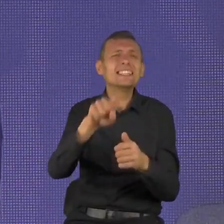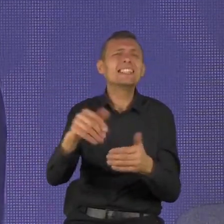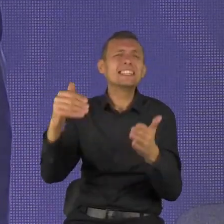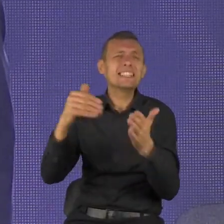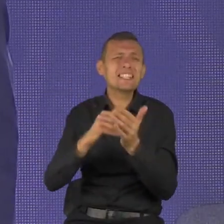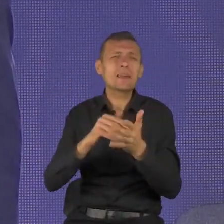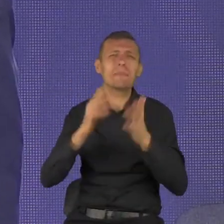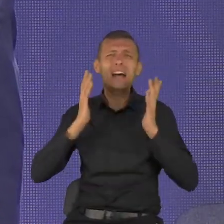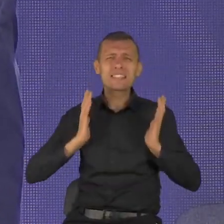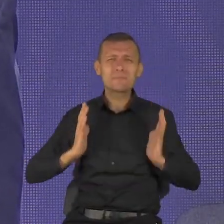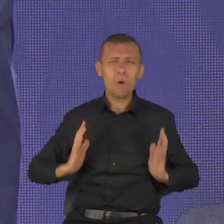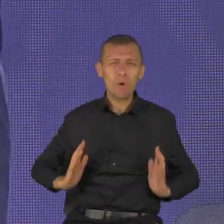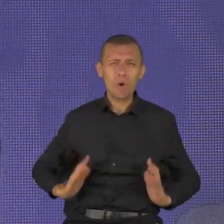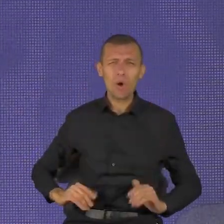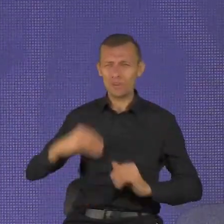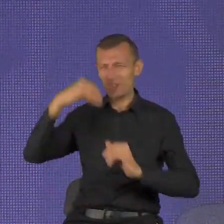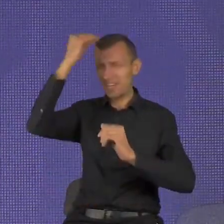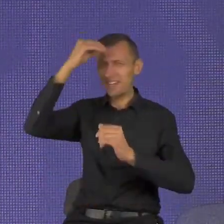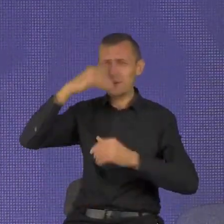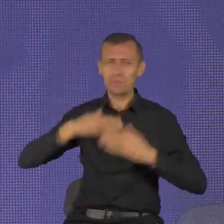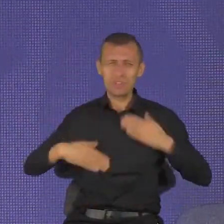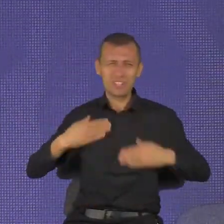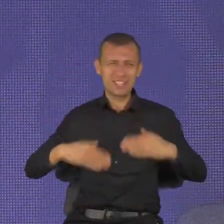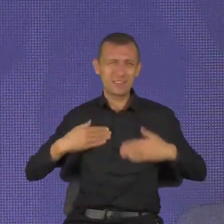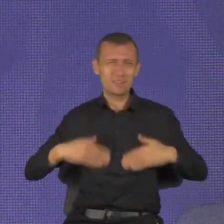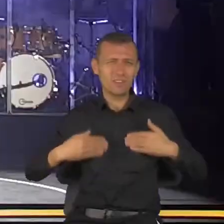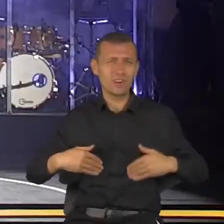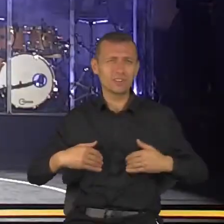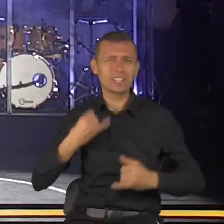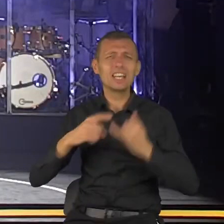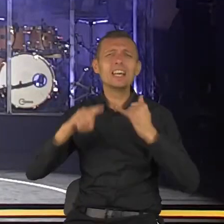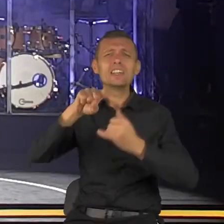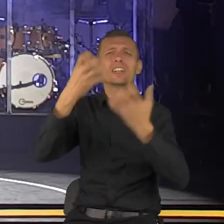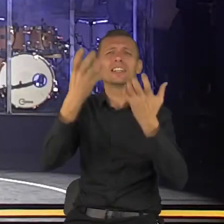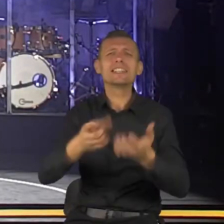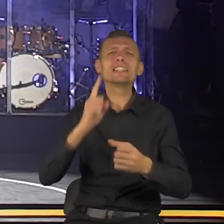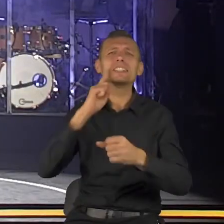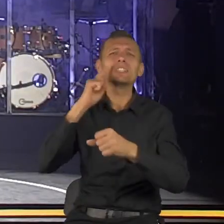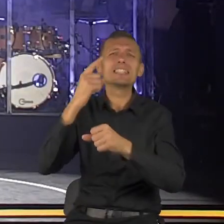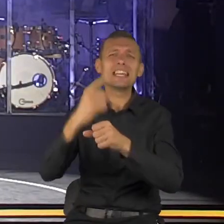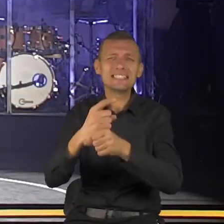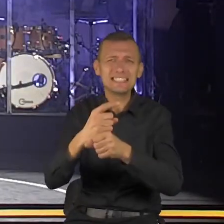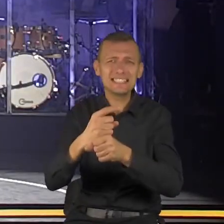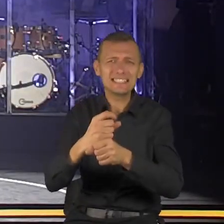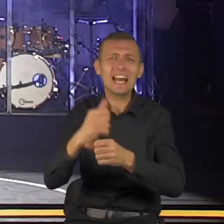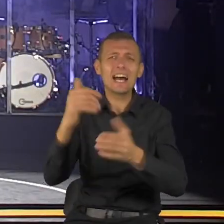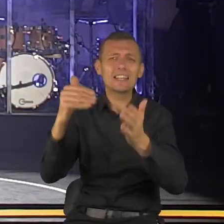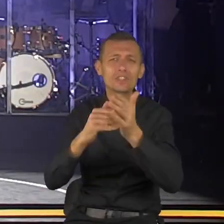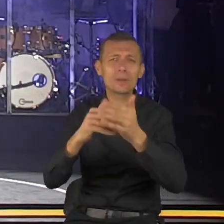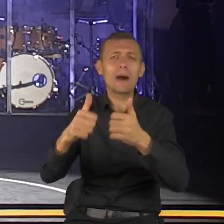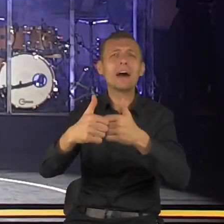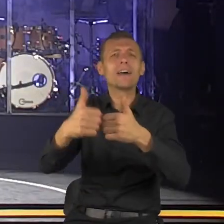zatrzymaj się i pomódl przed podejmowaniem decyzji i zaufaj Bożemu właściwemu czasowi.